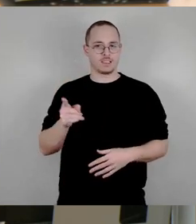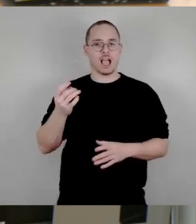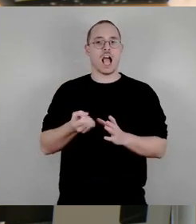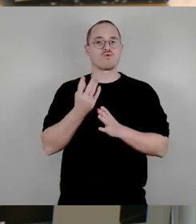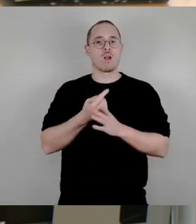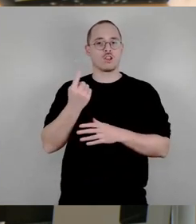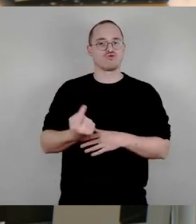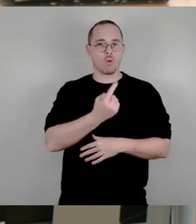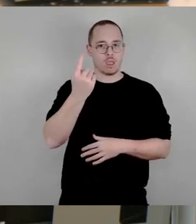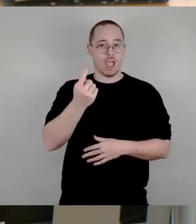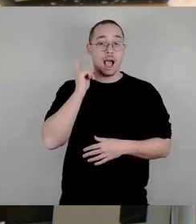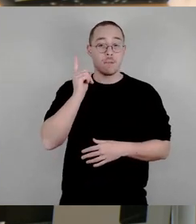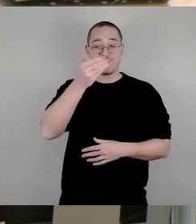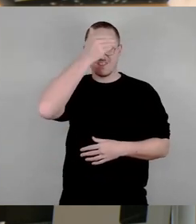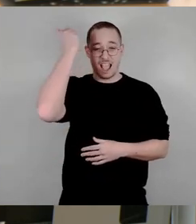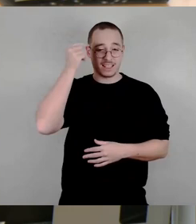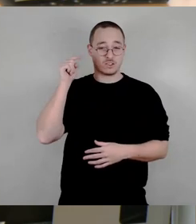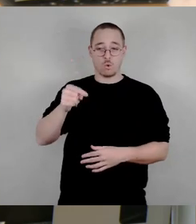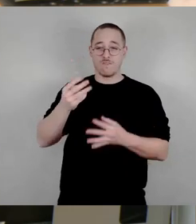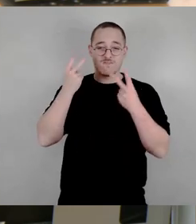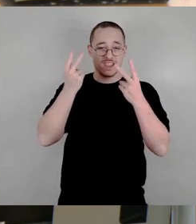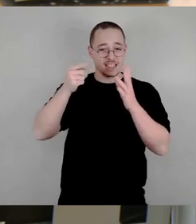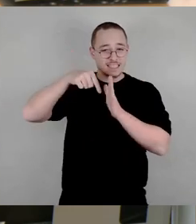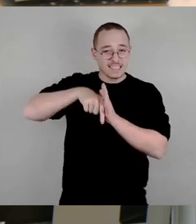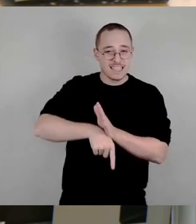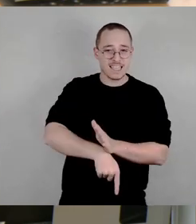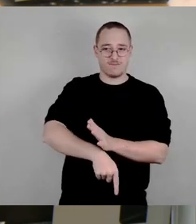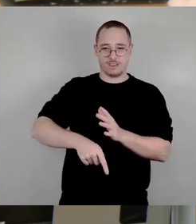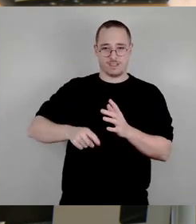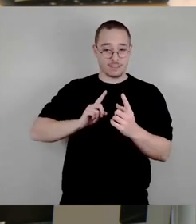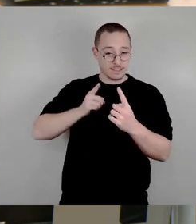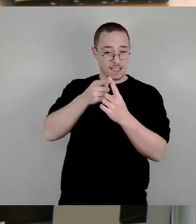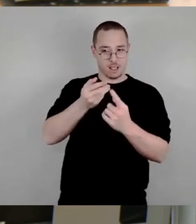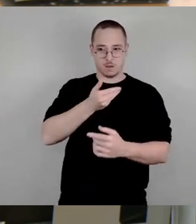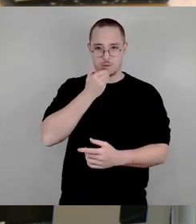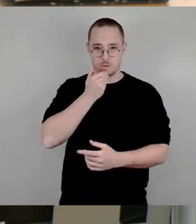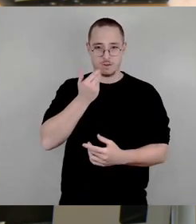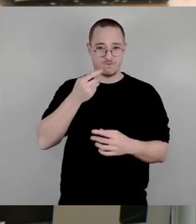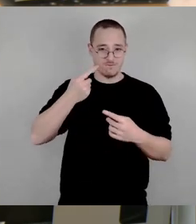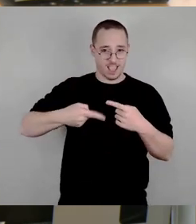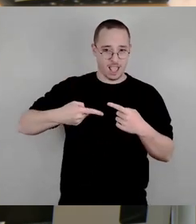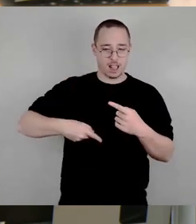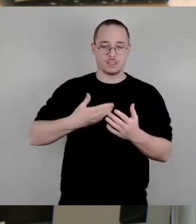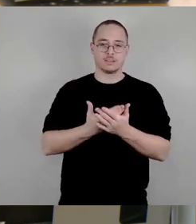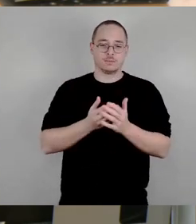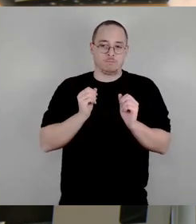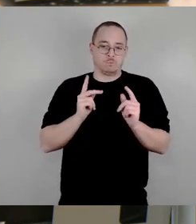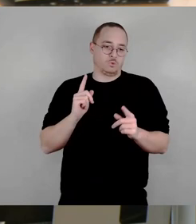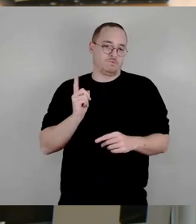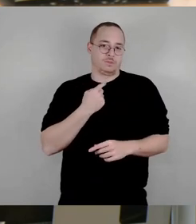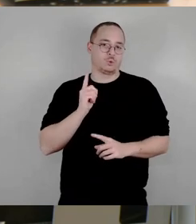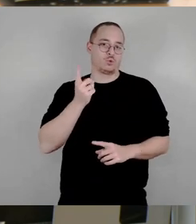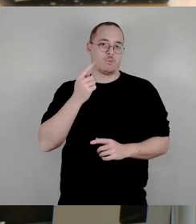geben mit einem eigenen Antrag. Wir hatten das damals gemacht. Es hat sich leider nicht zusammengefunden, der Eilantrag. Und deswegen reden wir